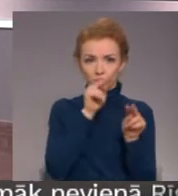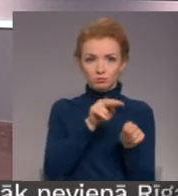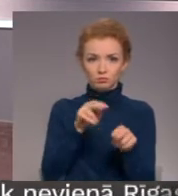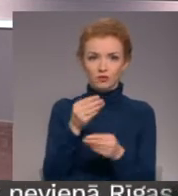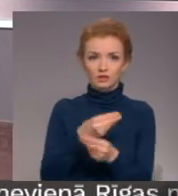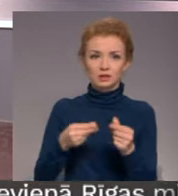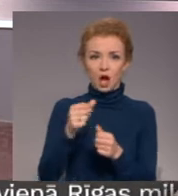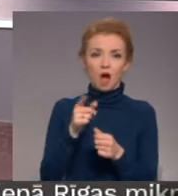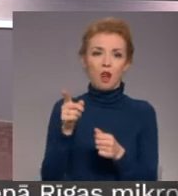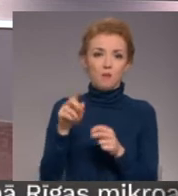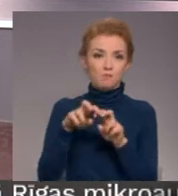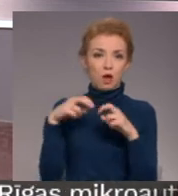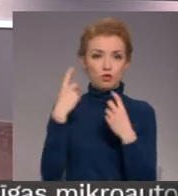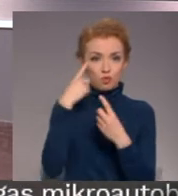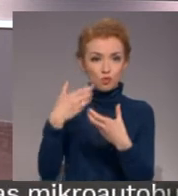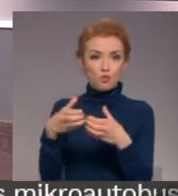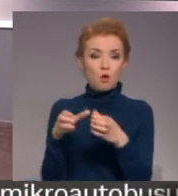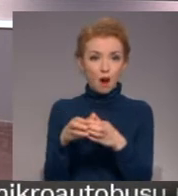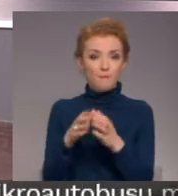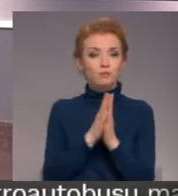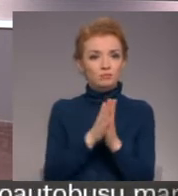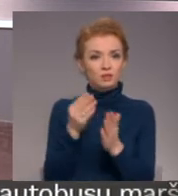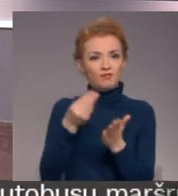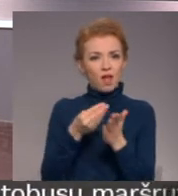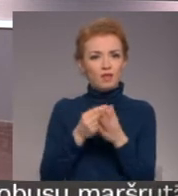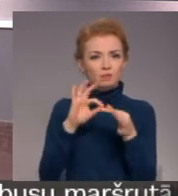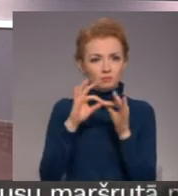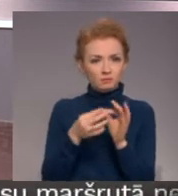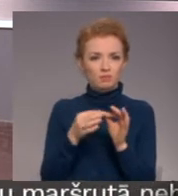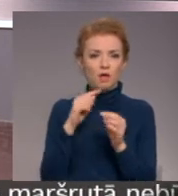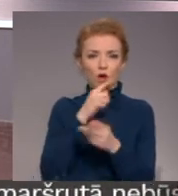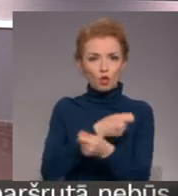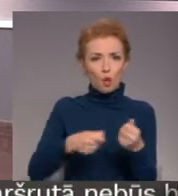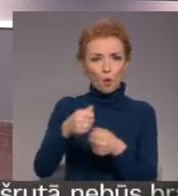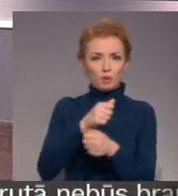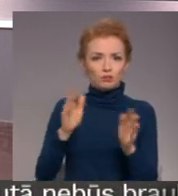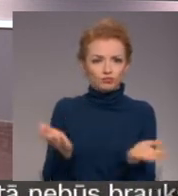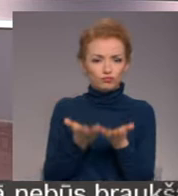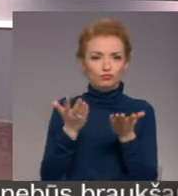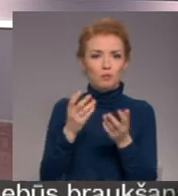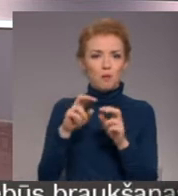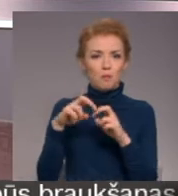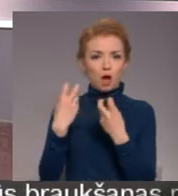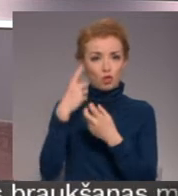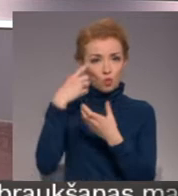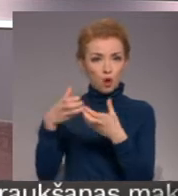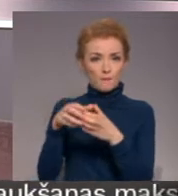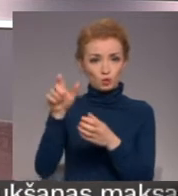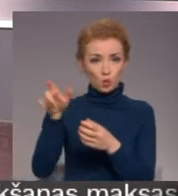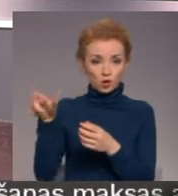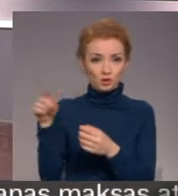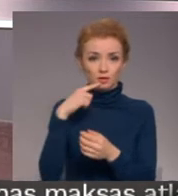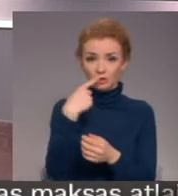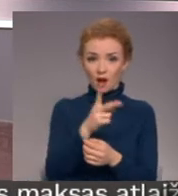disciplīnas padomā aicina valdejībrūpīgāk izvērtēt ekonomikas sildīšanas pasākumus. Padoms lūcikļi atgādīna, ka pieaugošais